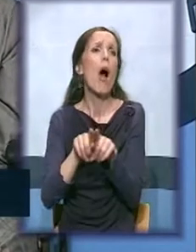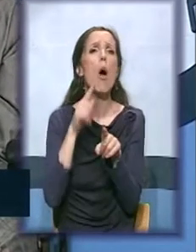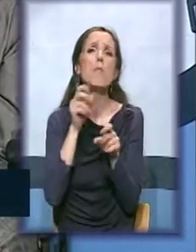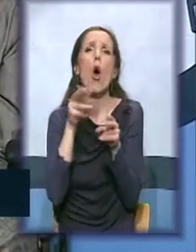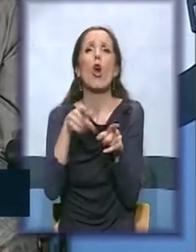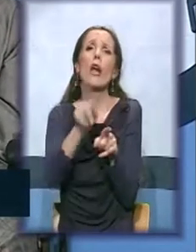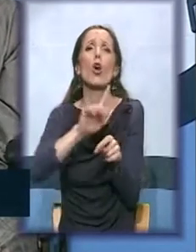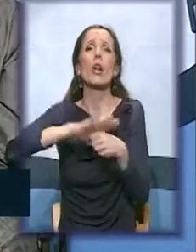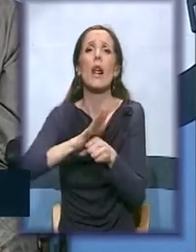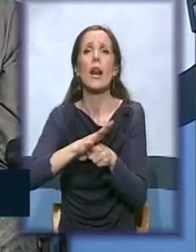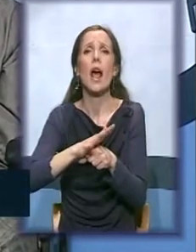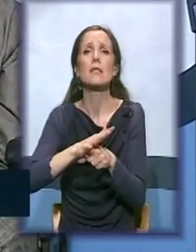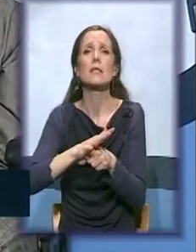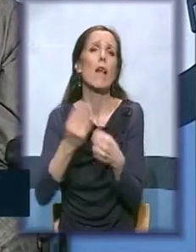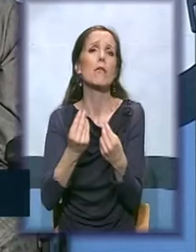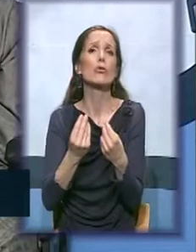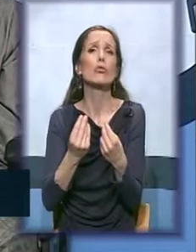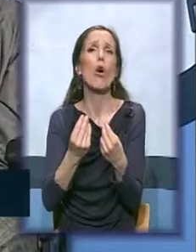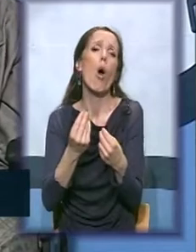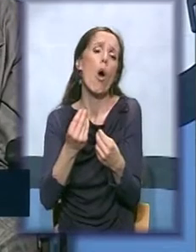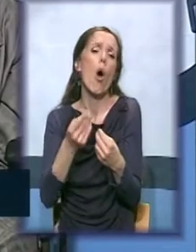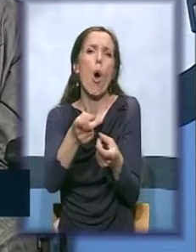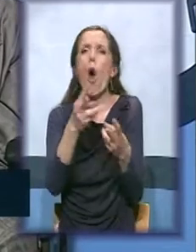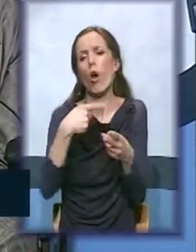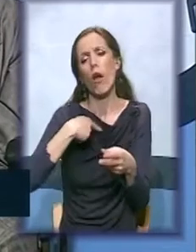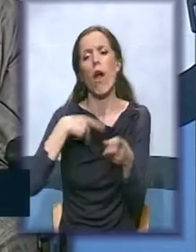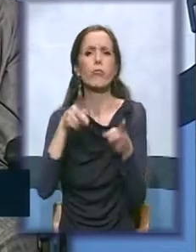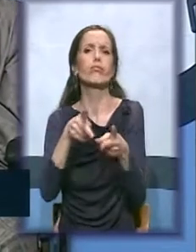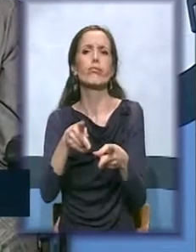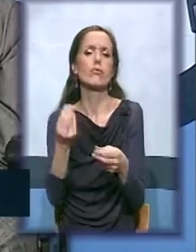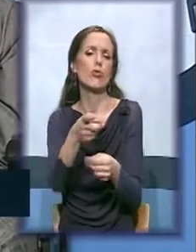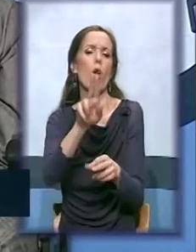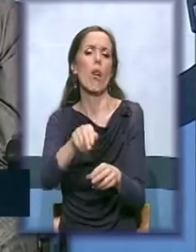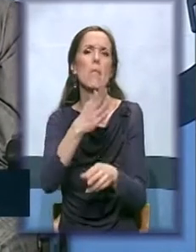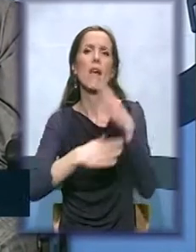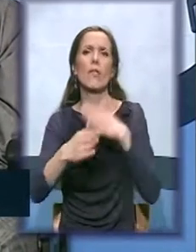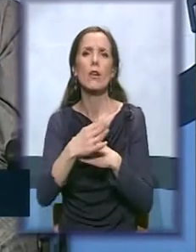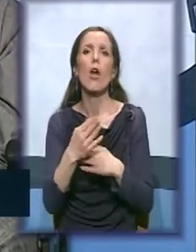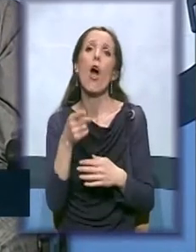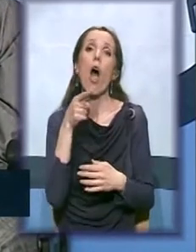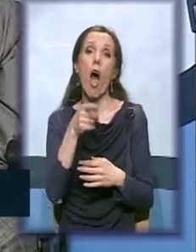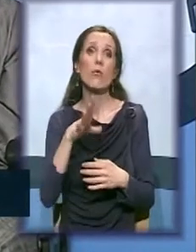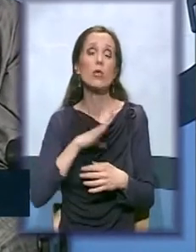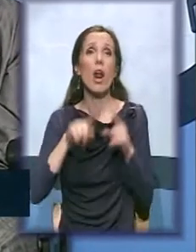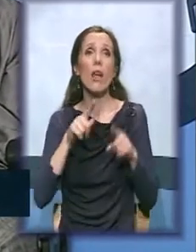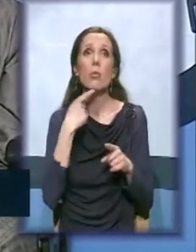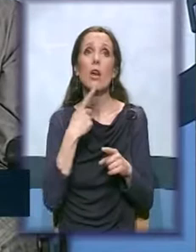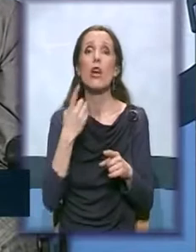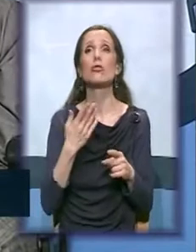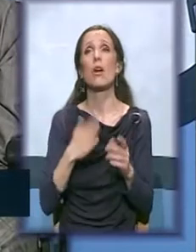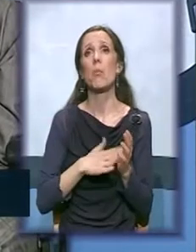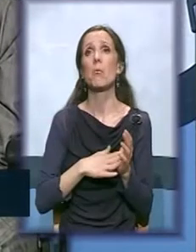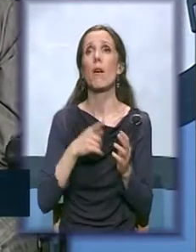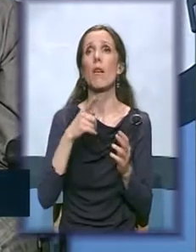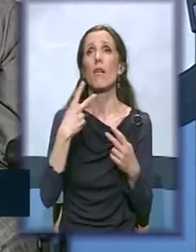Samo zato što imaju invaliditeta. Kada je pao, ne bi meni to rekao da ja nisam u klicima ili nisam slepa ili